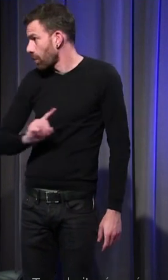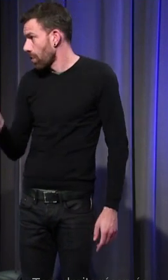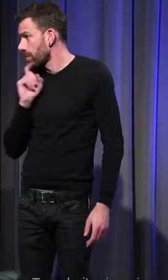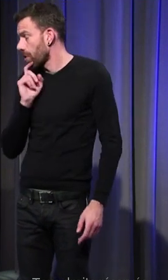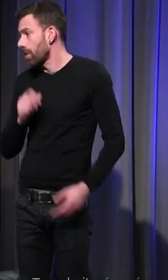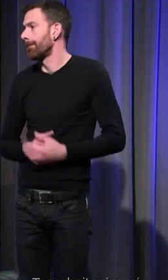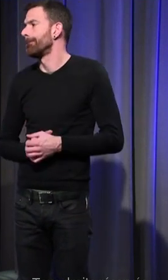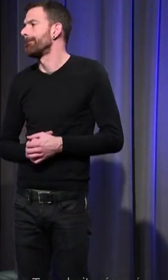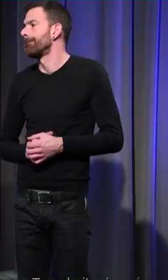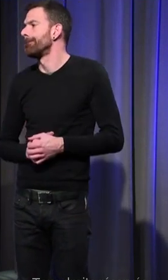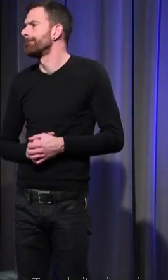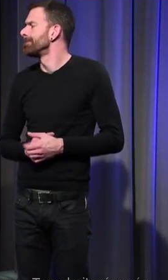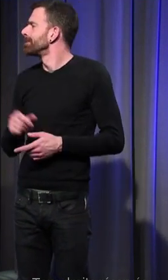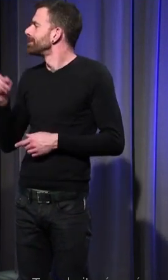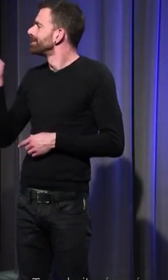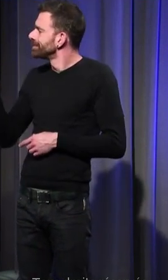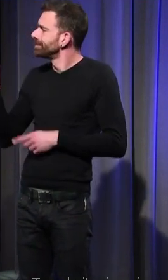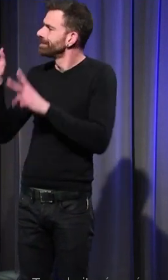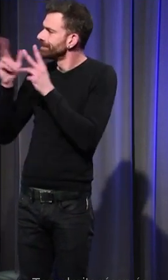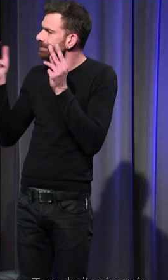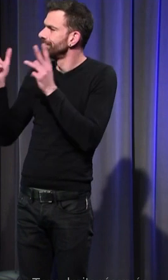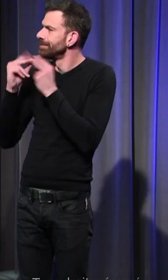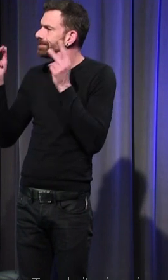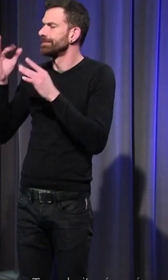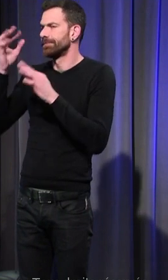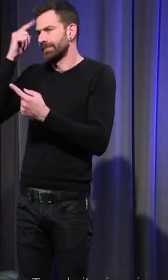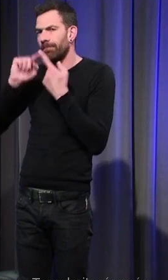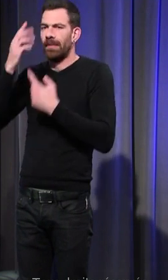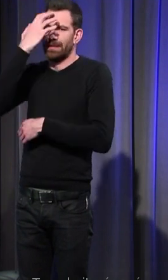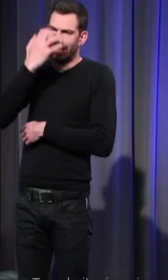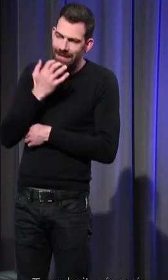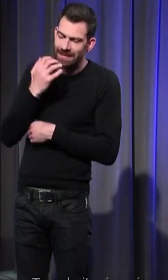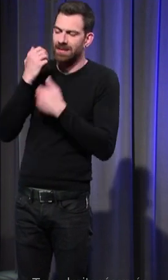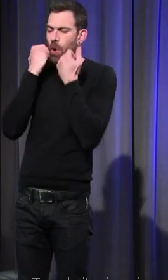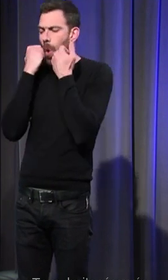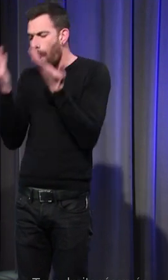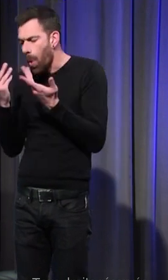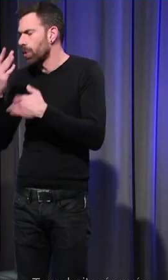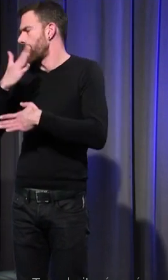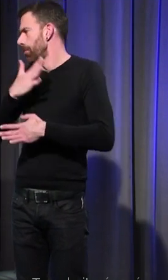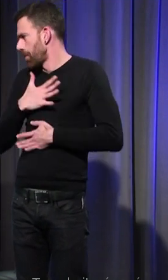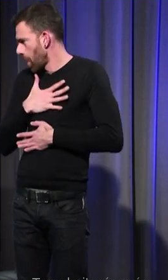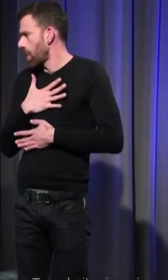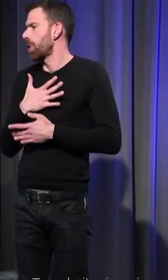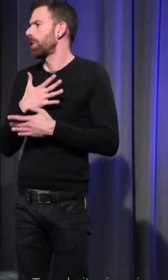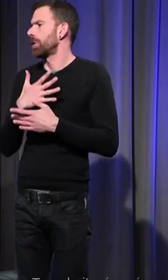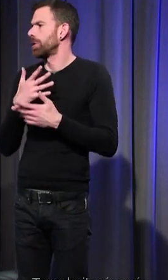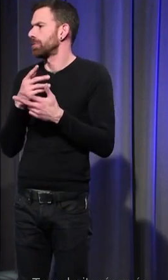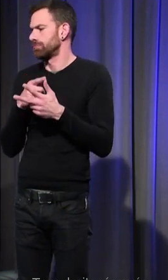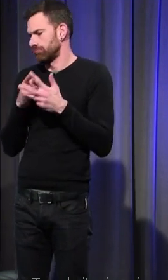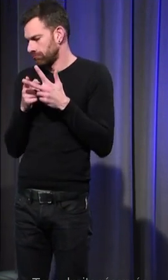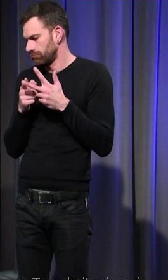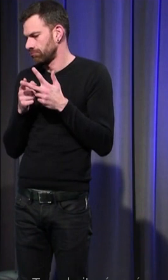Bonjour vous avez insisté sur la tristesse la honte la peur qui me paraissent